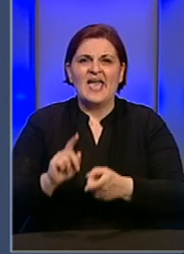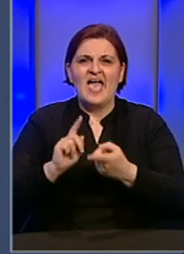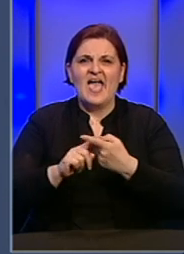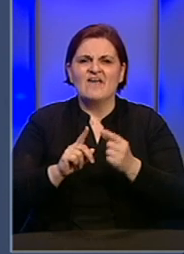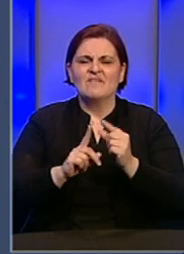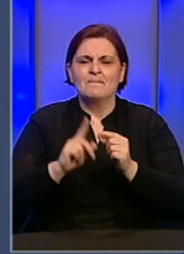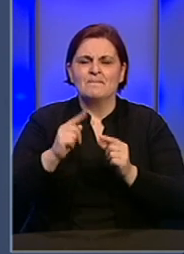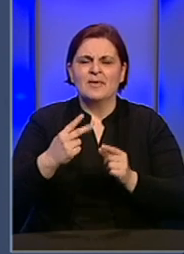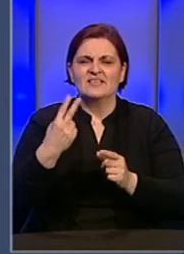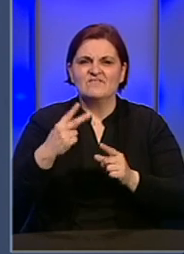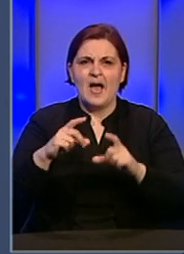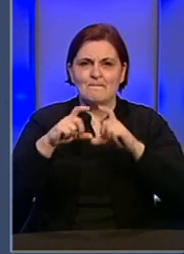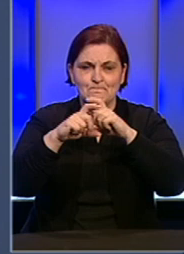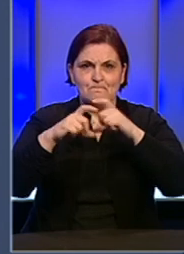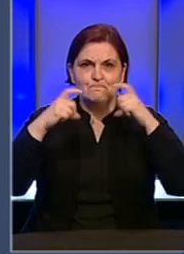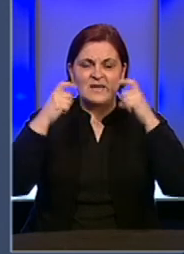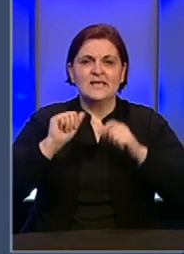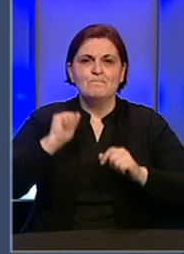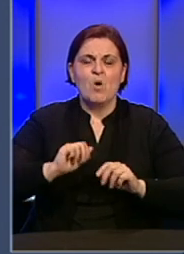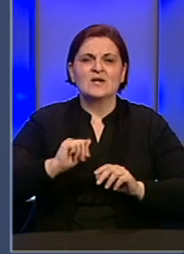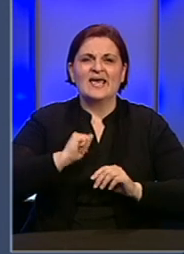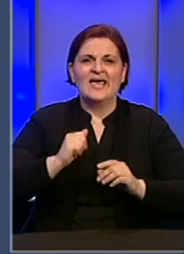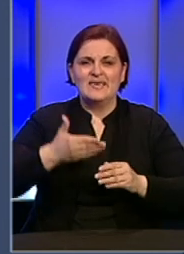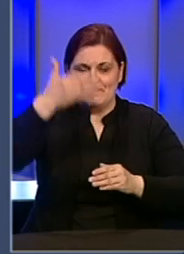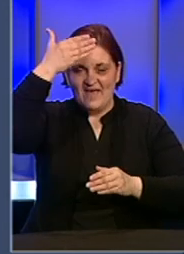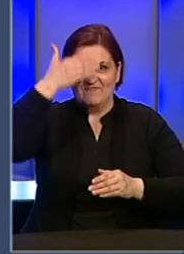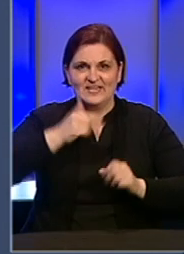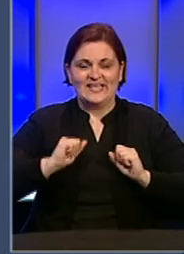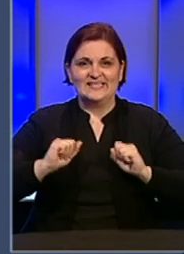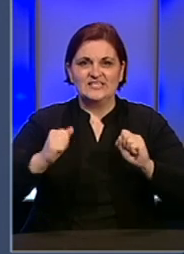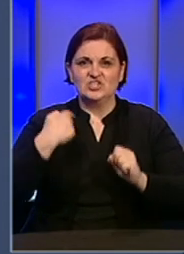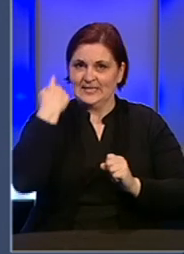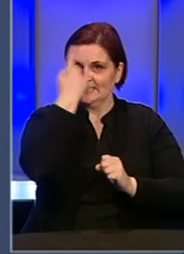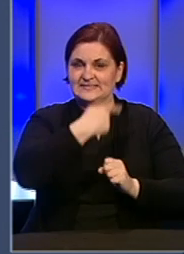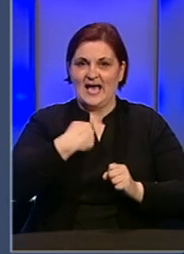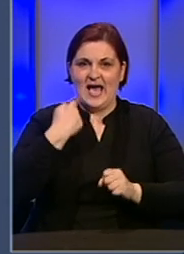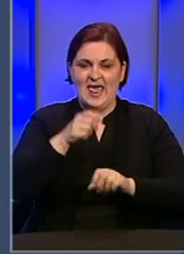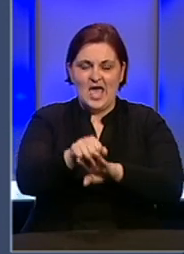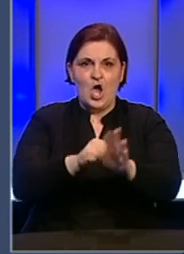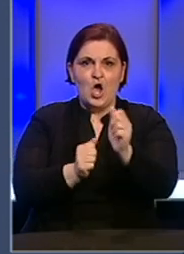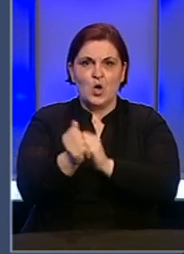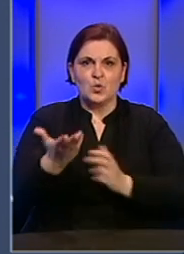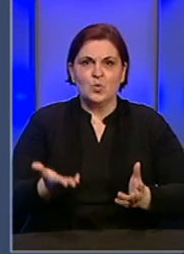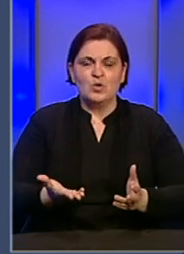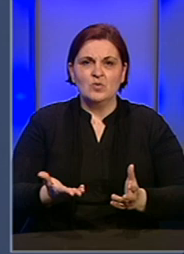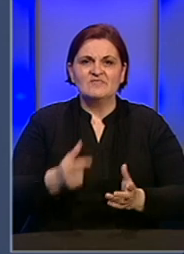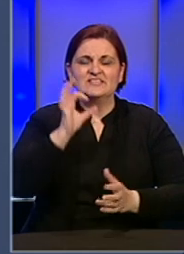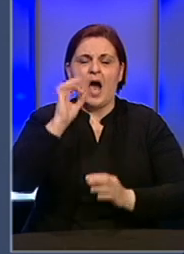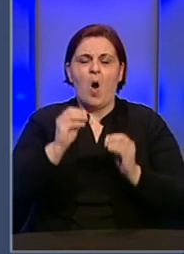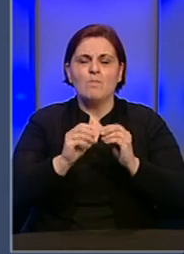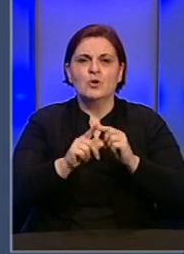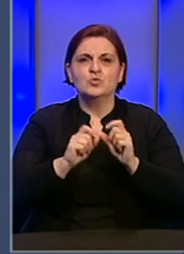FFP2 masku. Moramo imati vizir, dakle, štitnik za lice, rukavice za obdukciju,